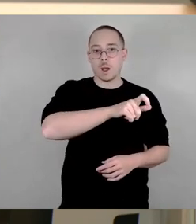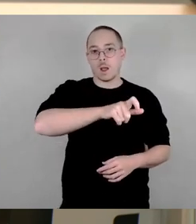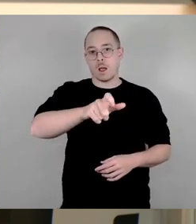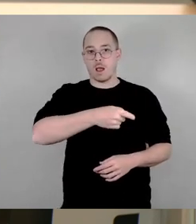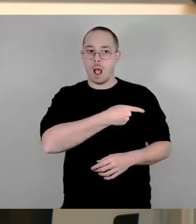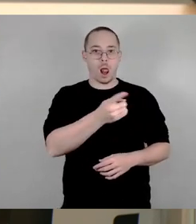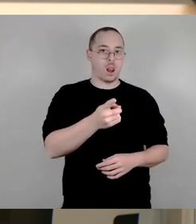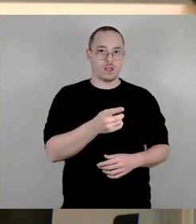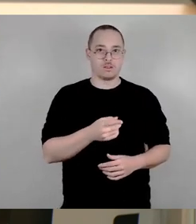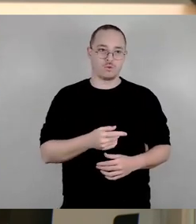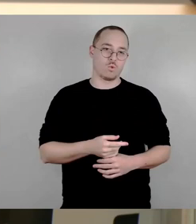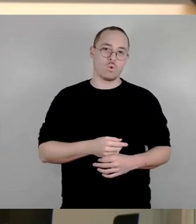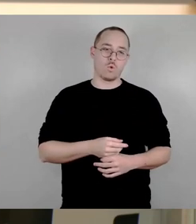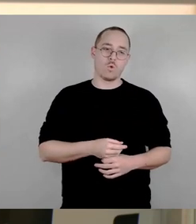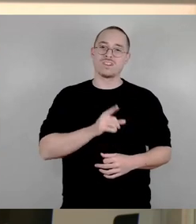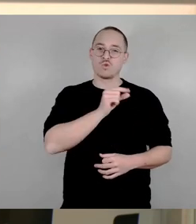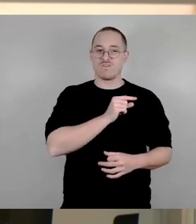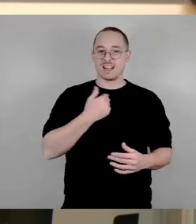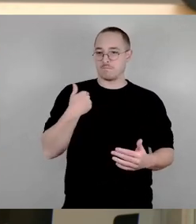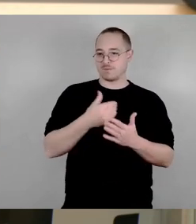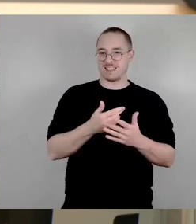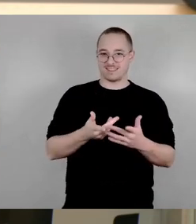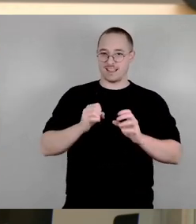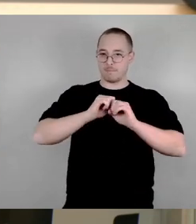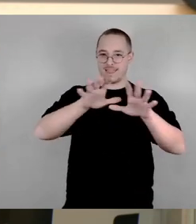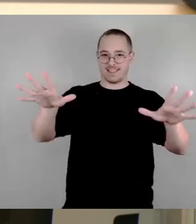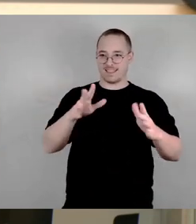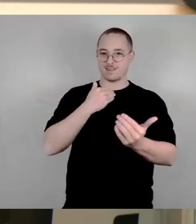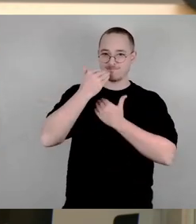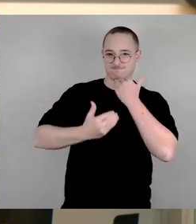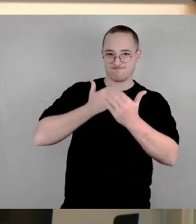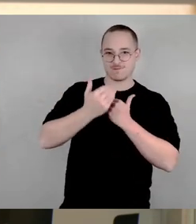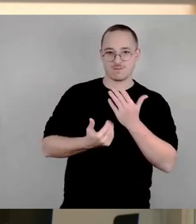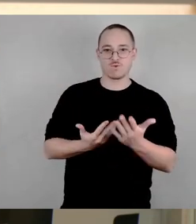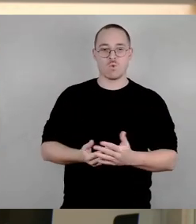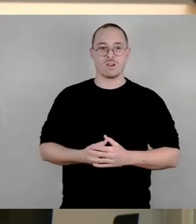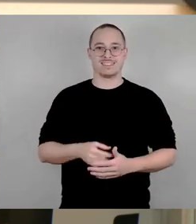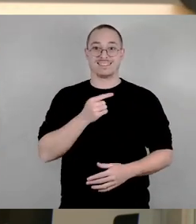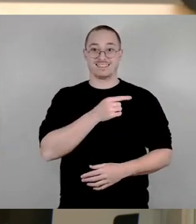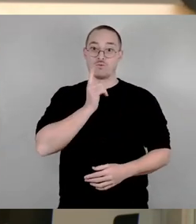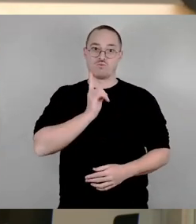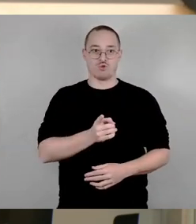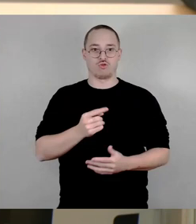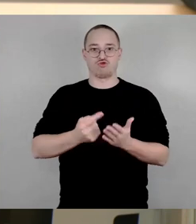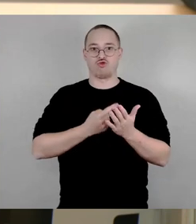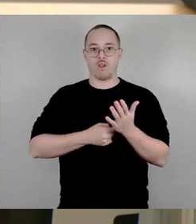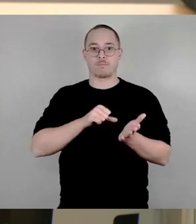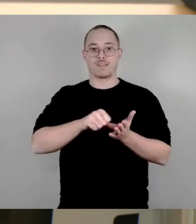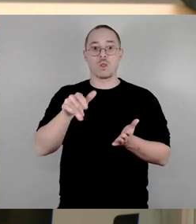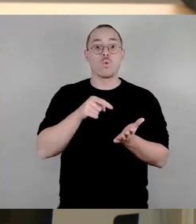wenig bisher in den medialen Fokus gerückt, müssten diese Steuer zahlen. Denn die Vermieter können diese Steuer